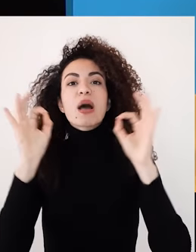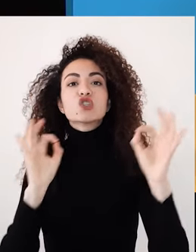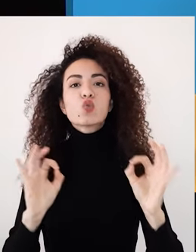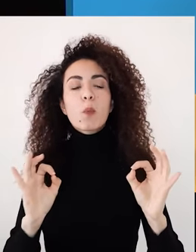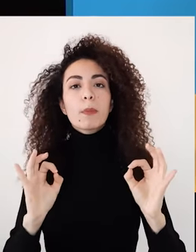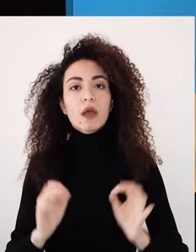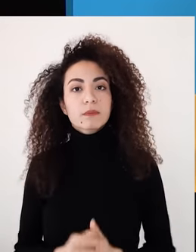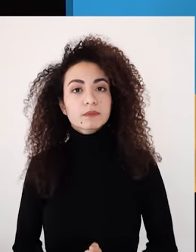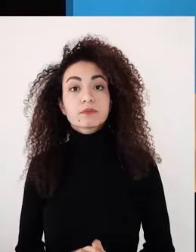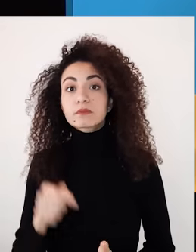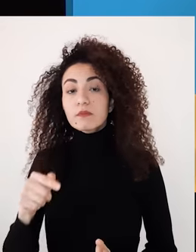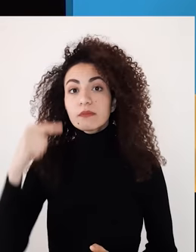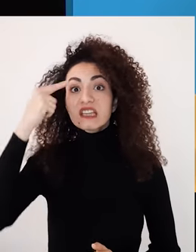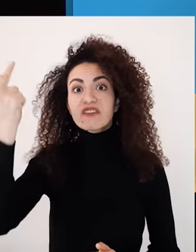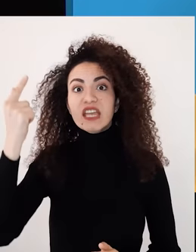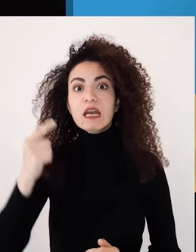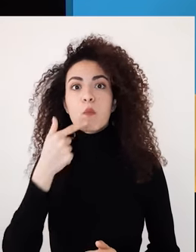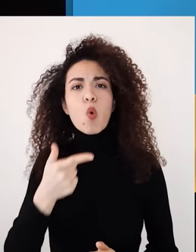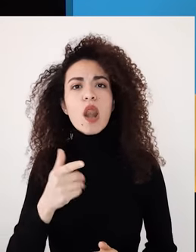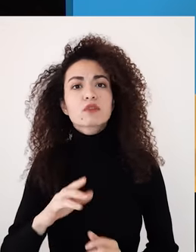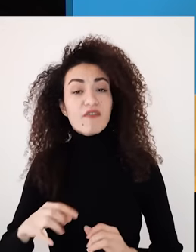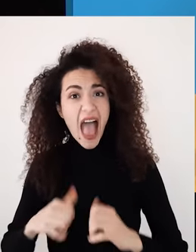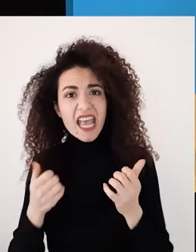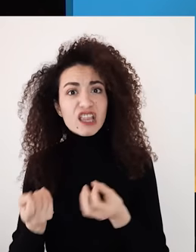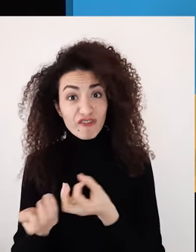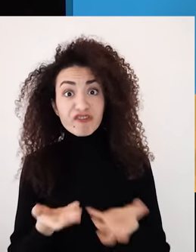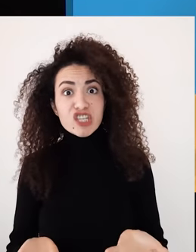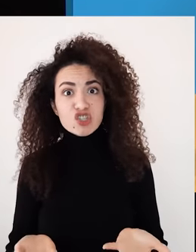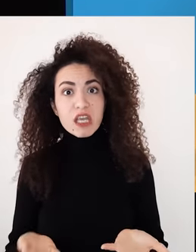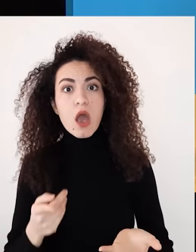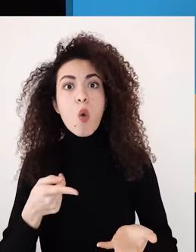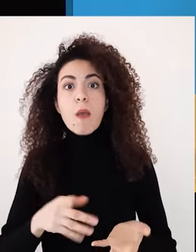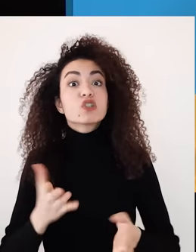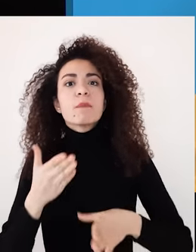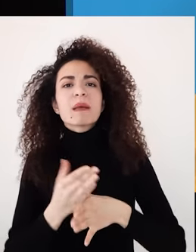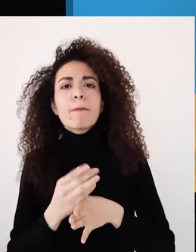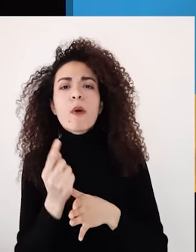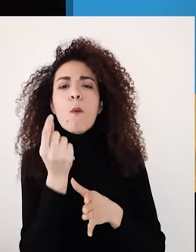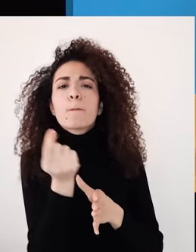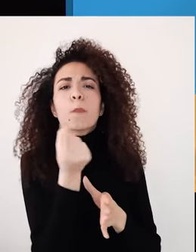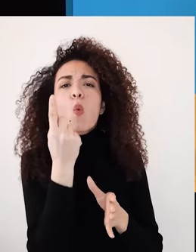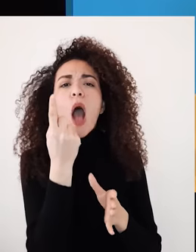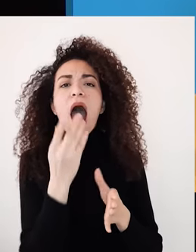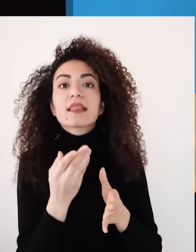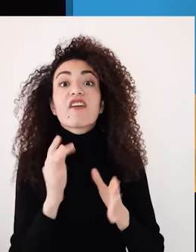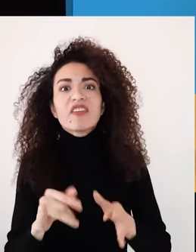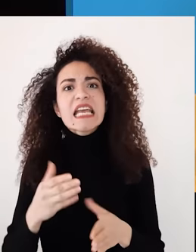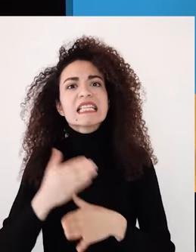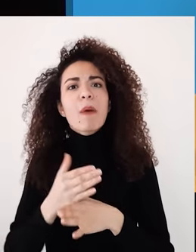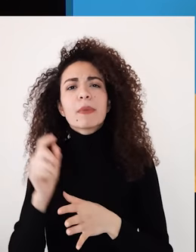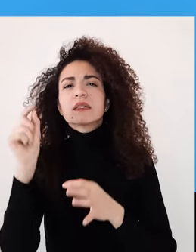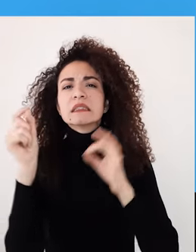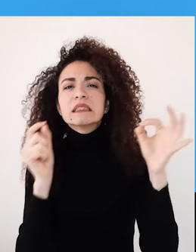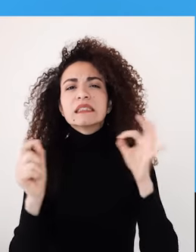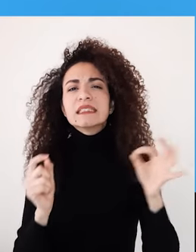اللي بيقول إنه واقع معين هو أكتر من مجموعة أجزاء وبيعترف بتأثير كل جزء لخلق هالواقع